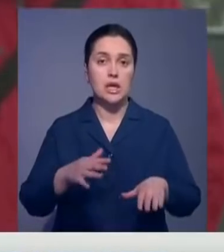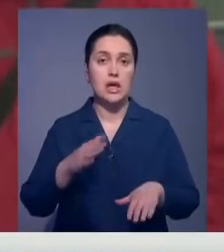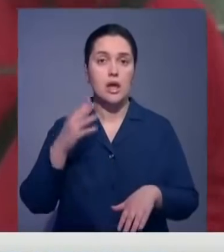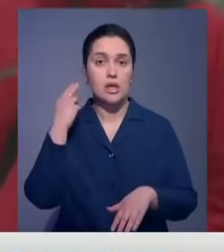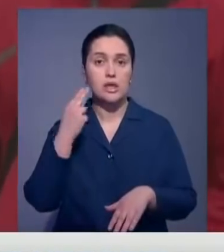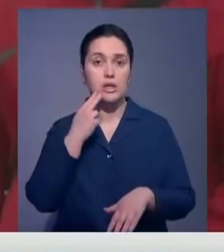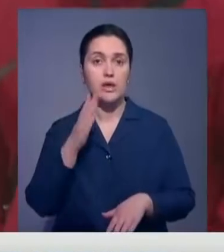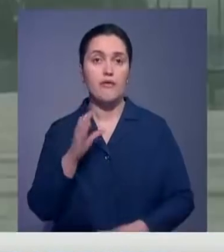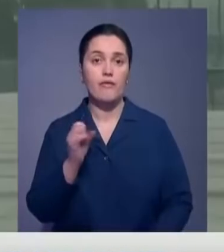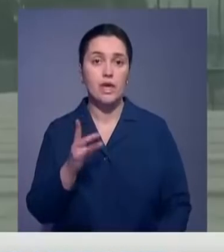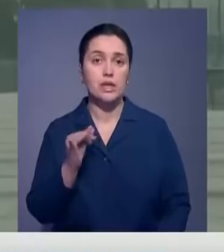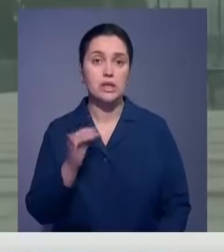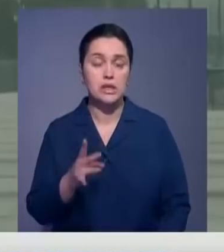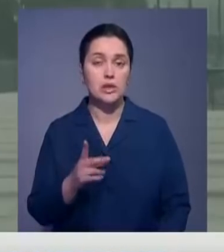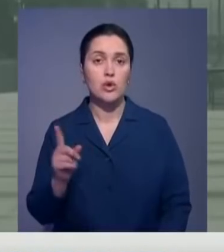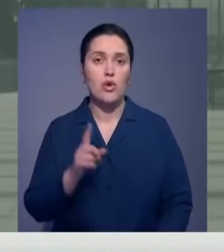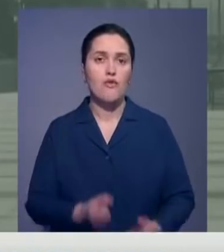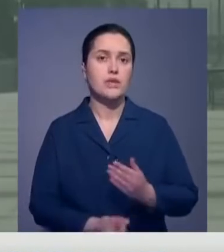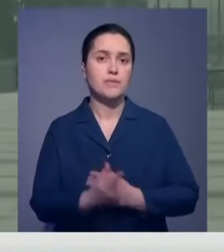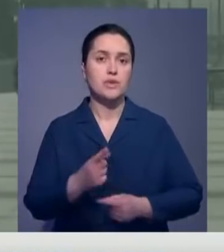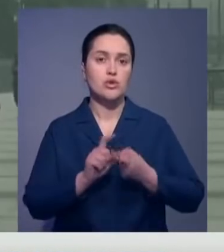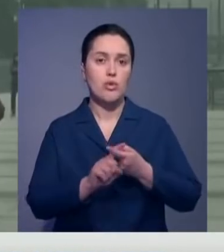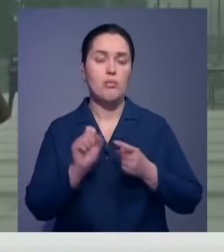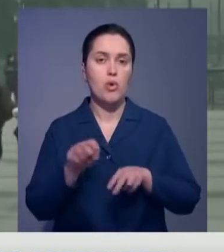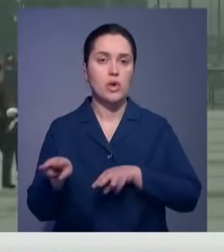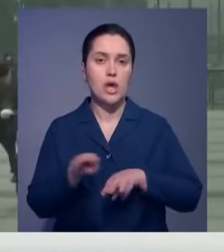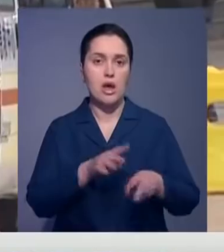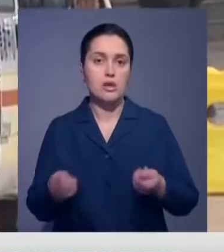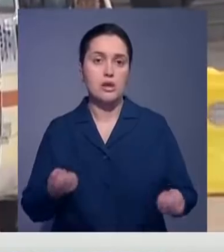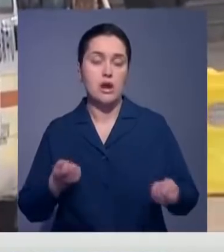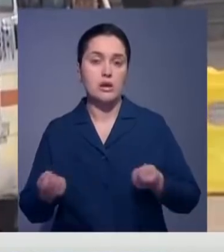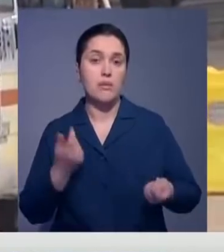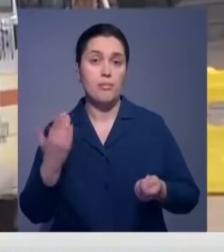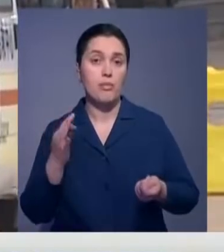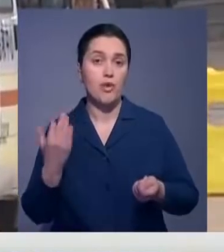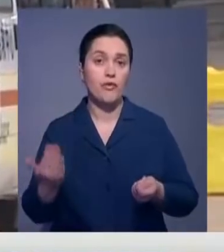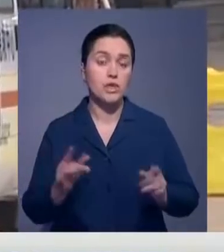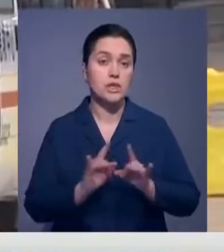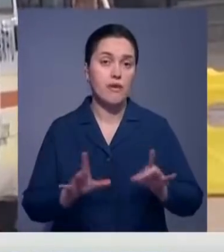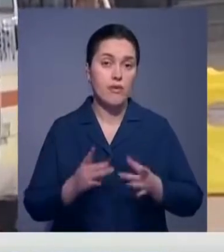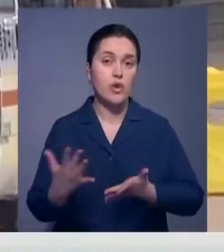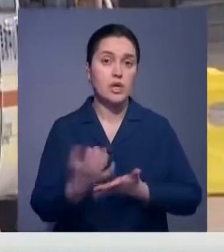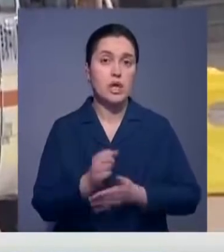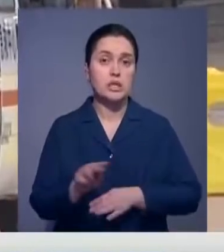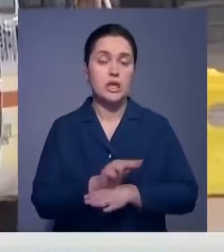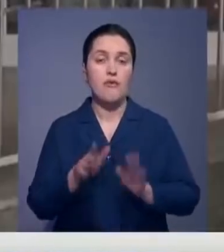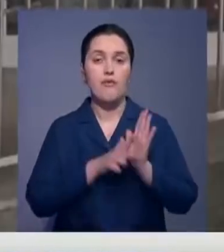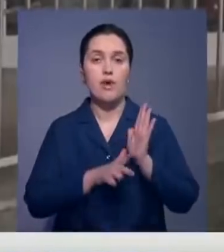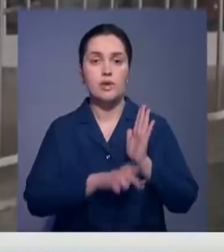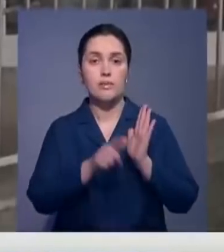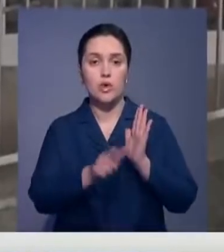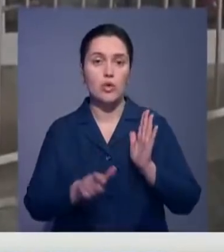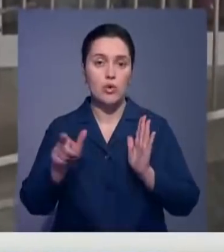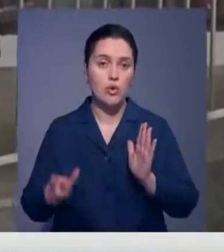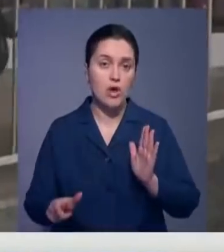КНР Ван Ий заявил, что вспышку коронавируса можно контролировать. По его словам, в стране удалось излечить уже больше 8